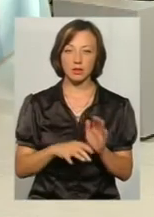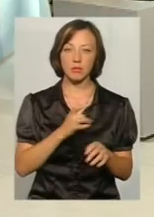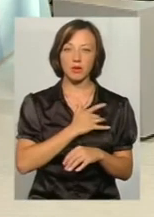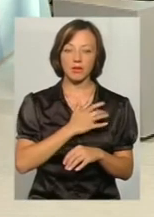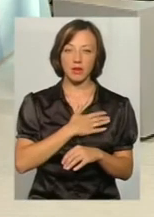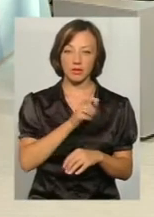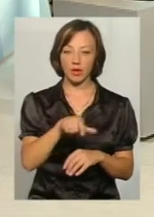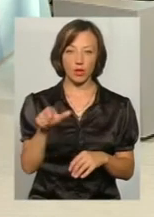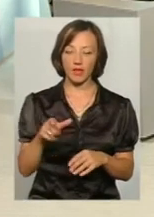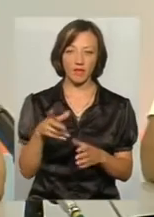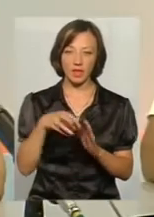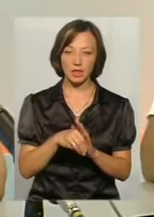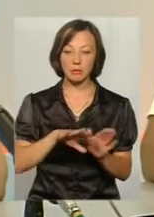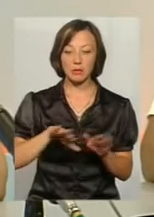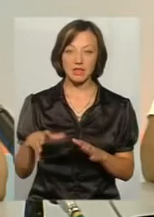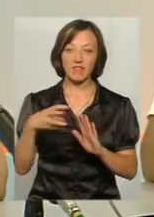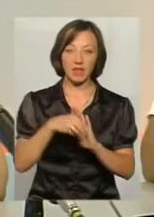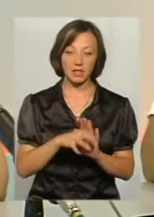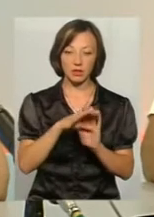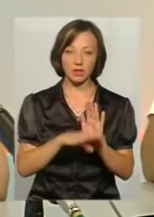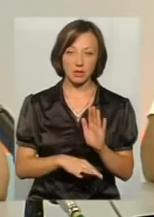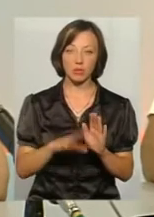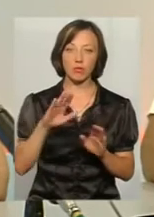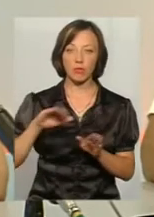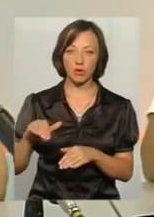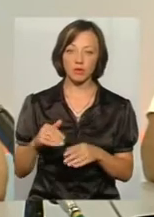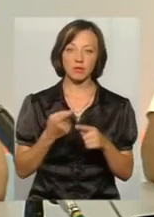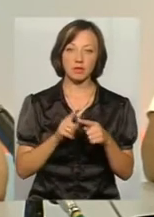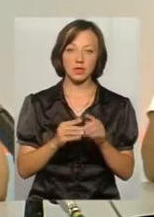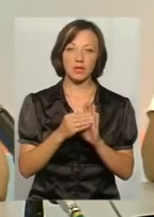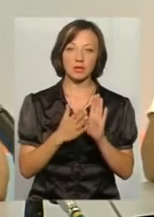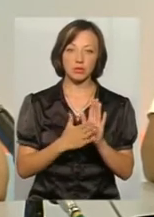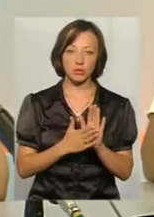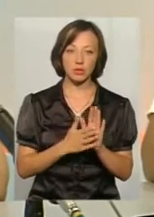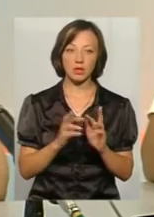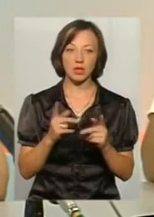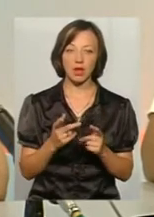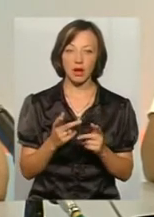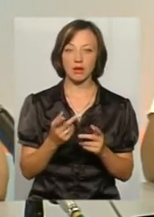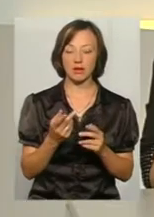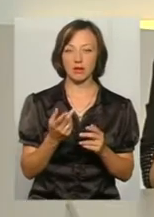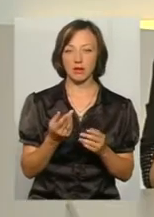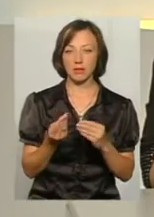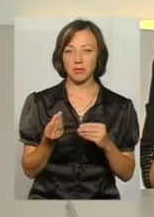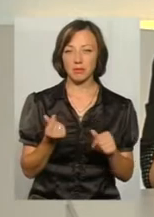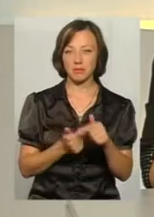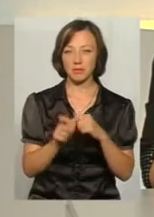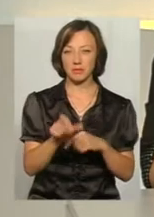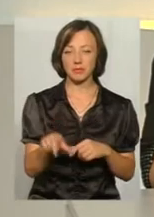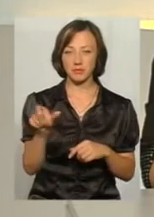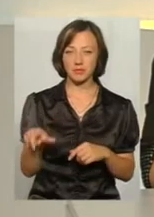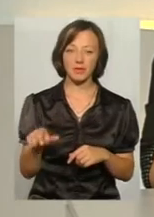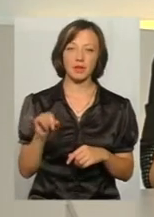виконавців не внесені. Після внесення до реєстру протягом п'яти днів вони зареєструються, як самозайняті особи в податкових органах,